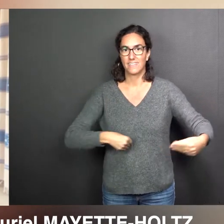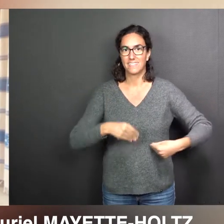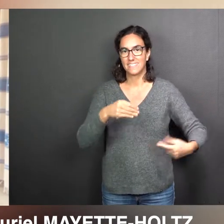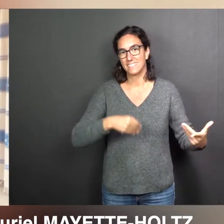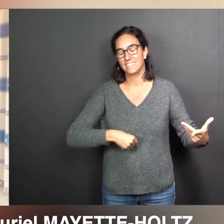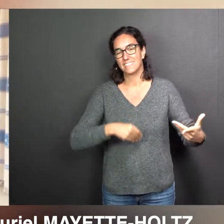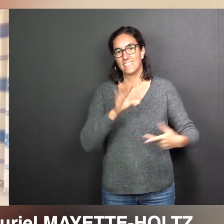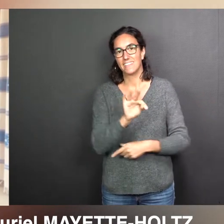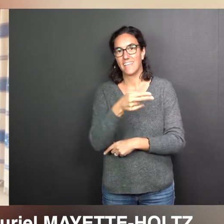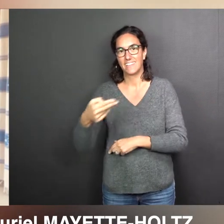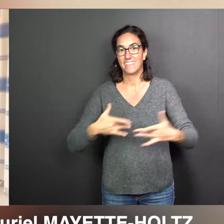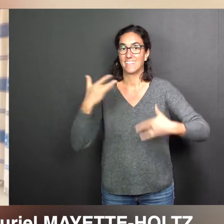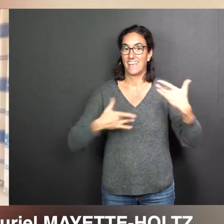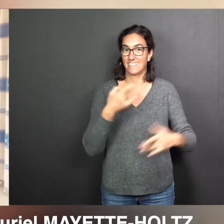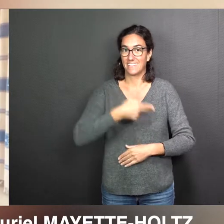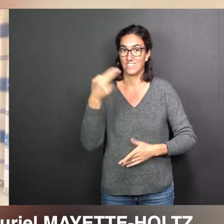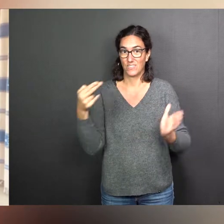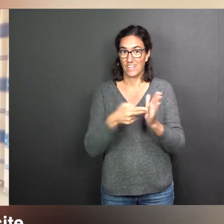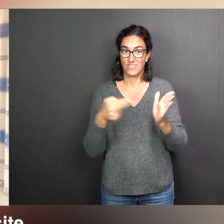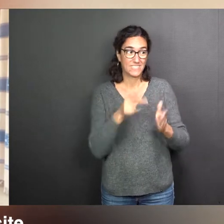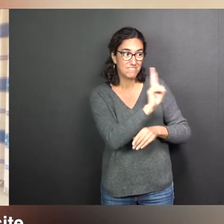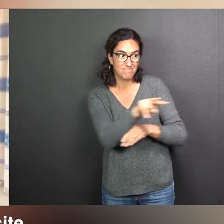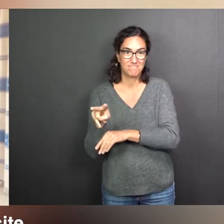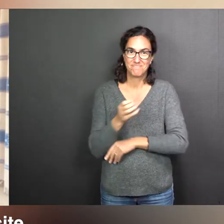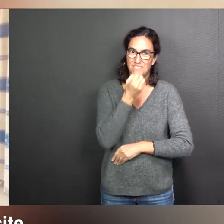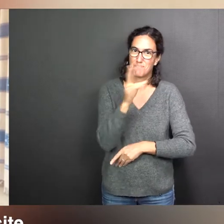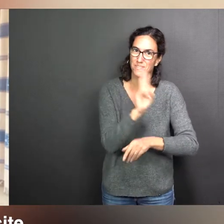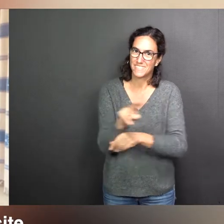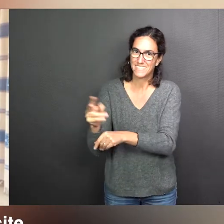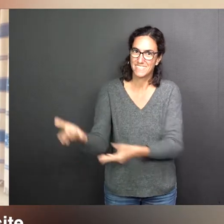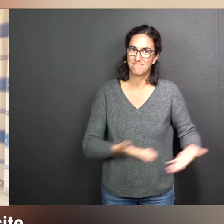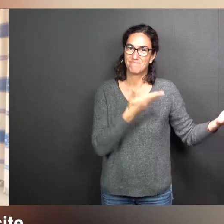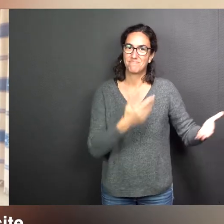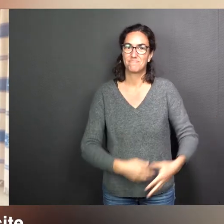visiter les coulisses du Théâtre de Nice. Alors, bonne visite !